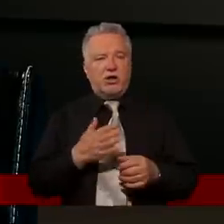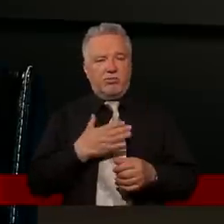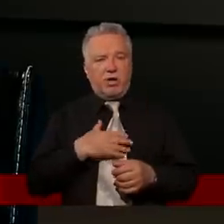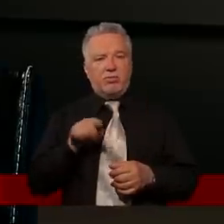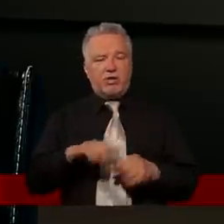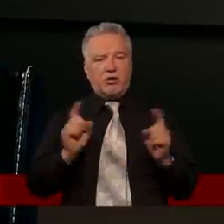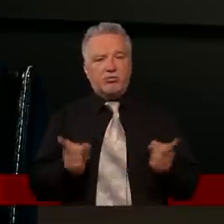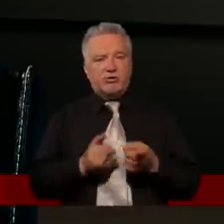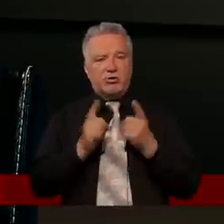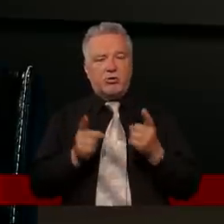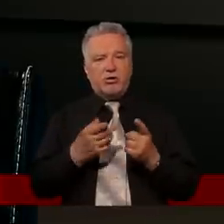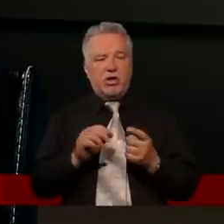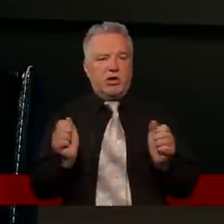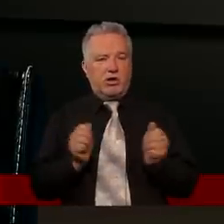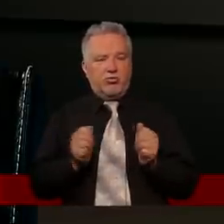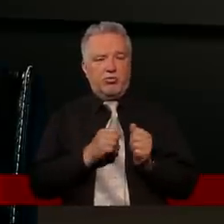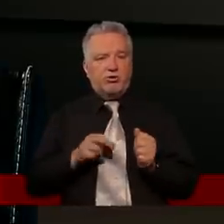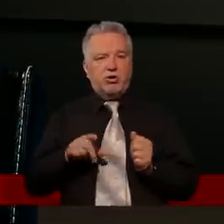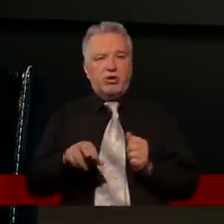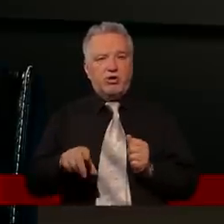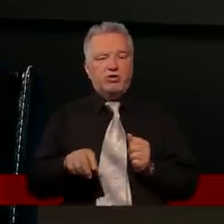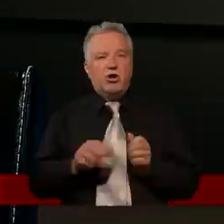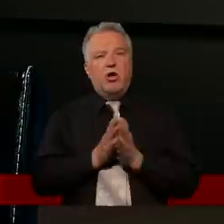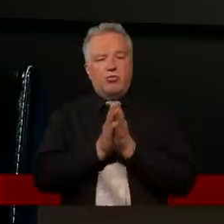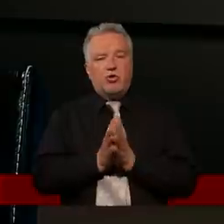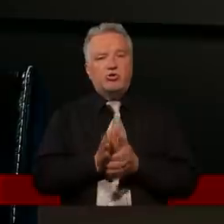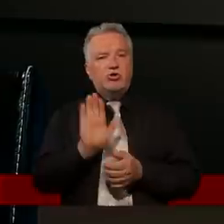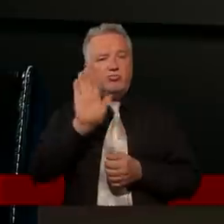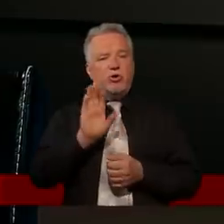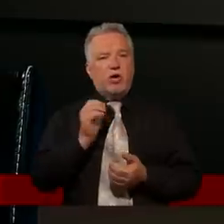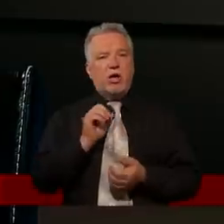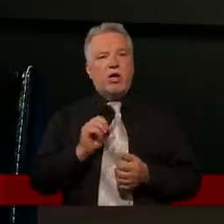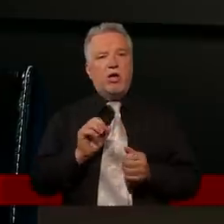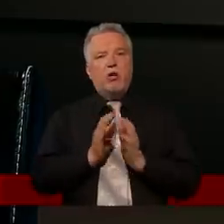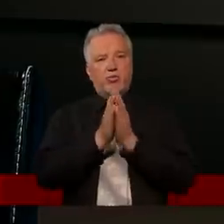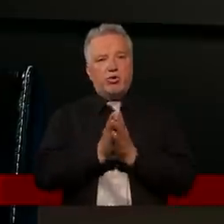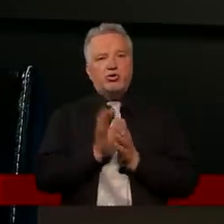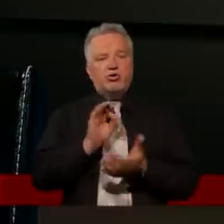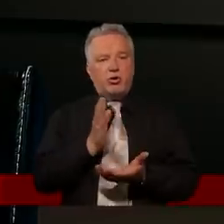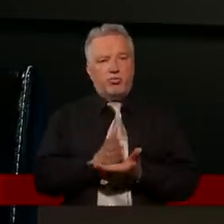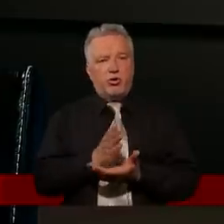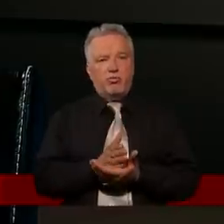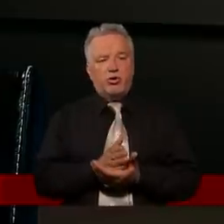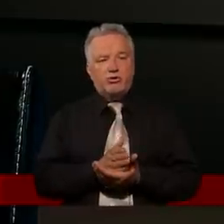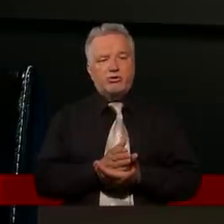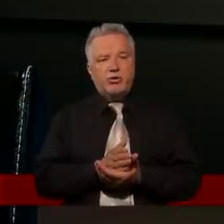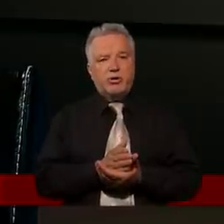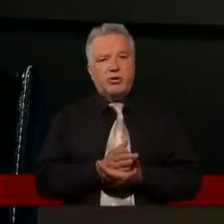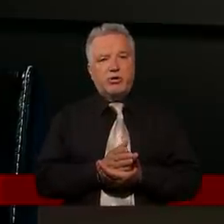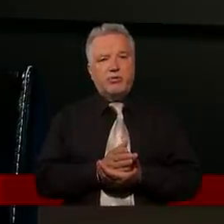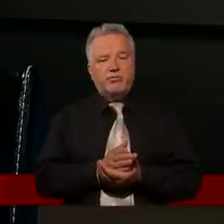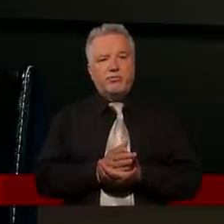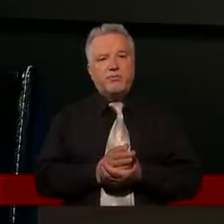widzimy, że coś złego, nie bać się, pójść po pomoc do Boga i pójść. Ale po co pójść? Nie po to, żeby